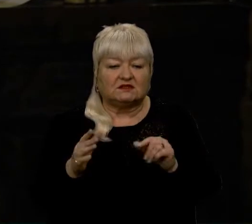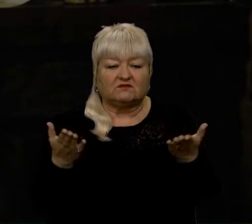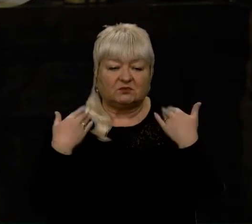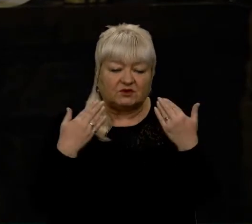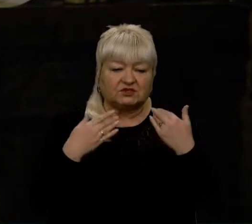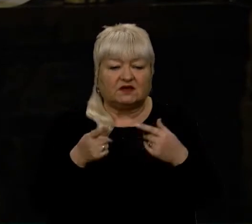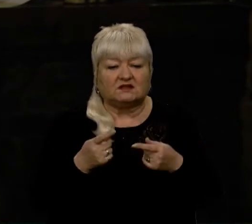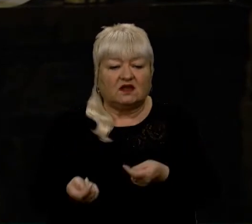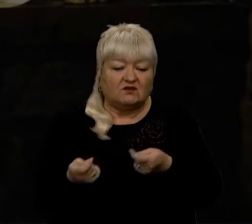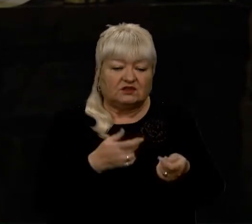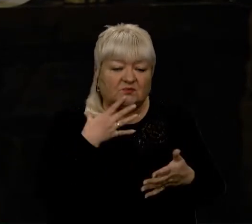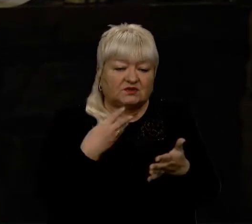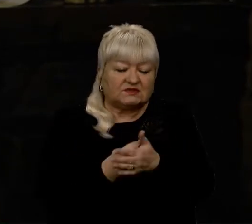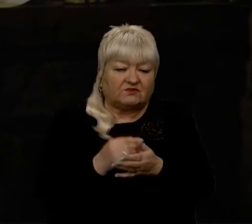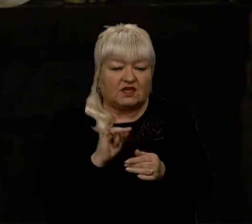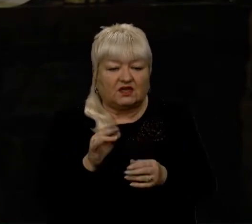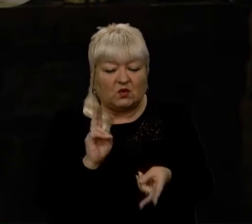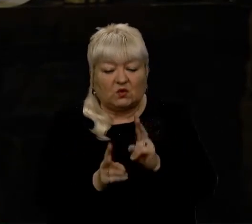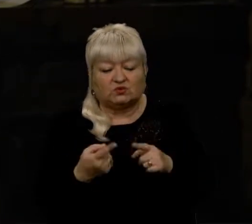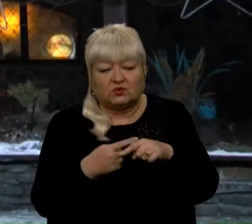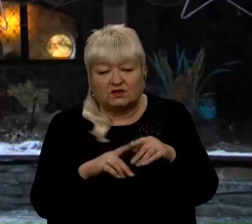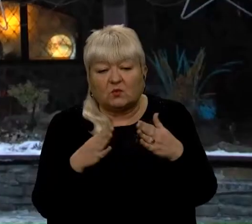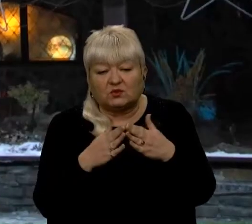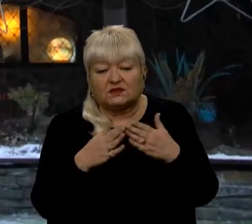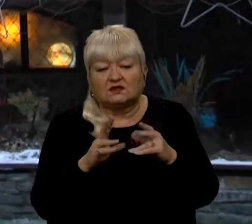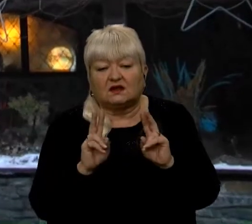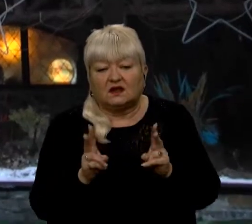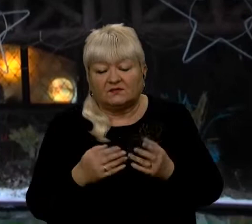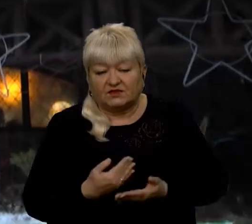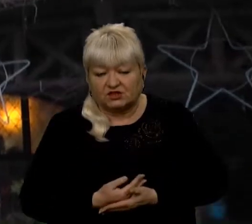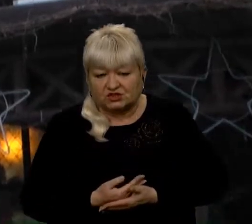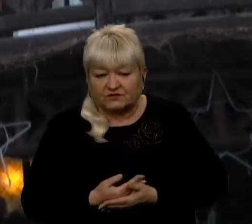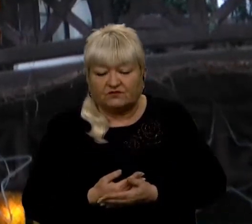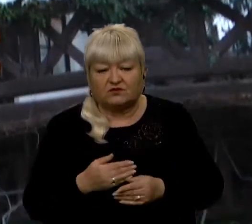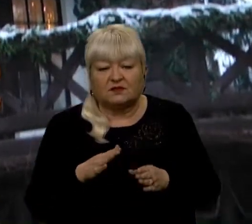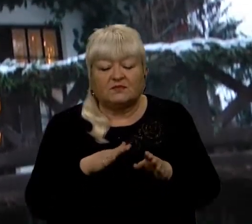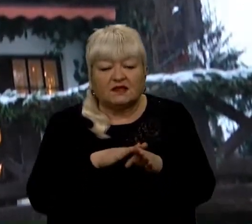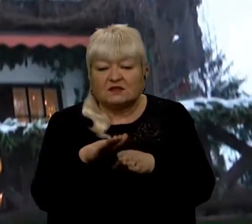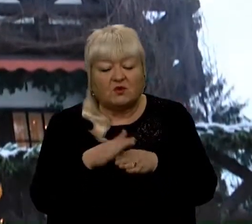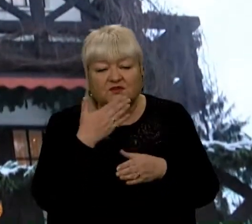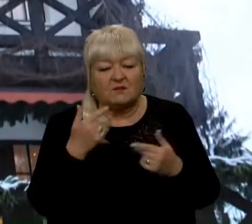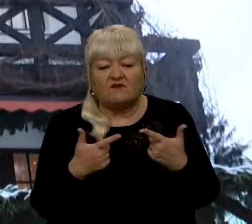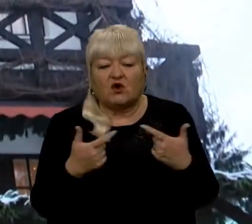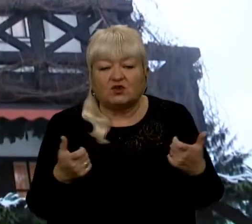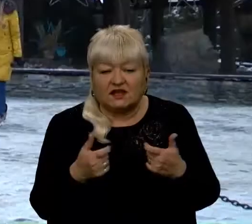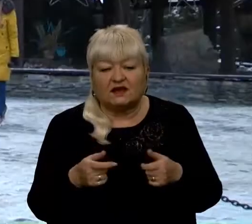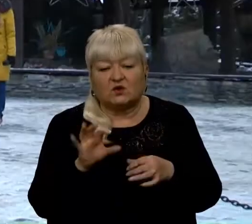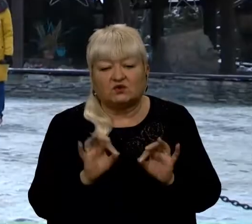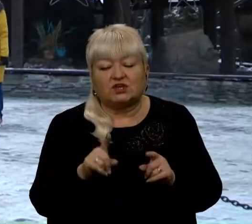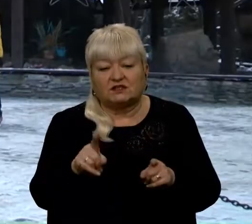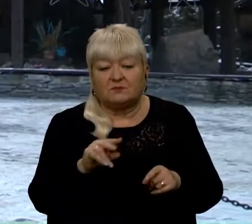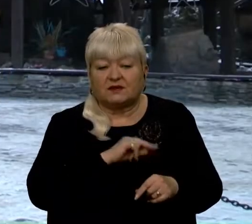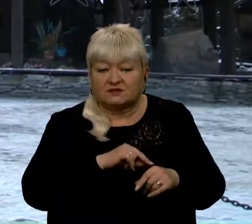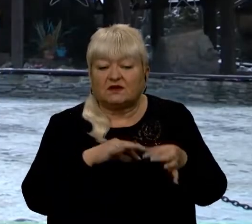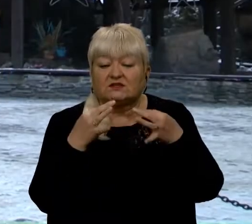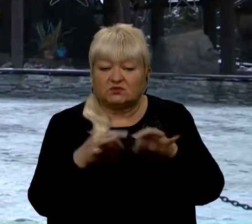зі своїм там і готують відповідно на тих будинках, які знімають. Звичного для зими заповнення немає і в готелях, хоча їм працювати дозволено.